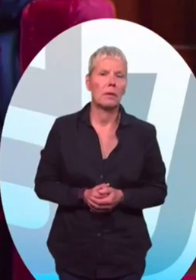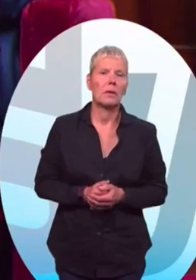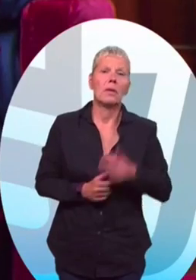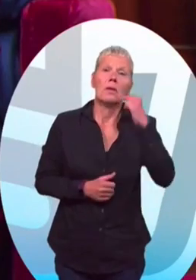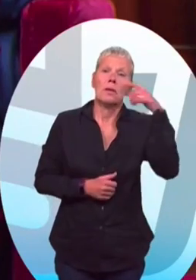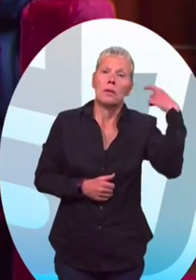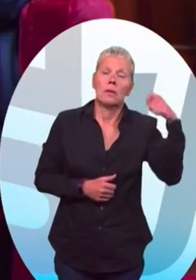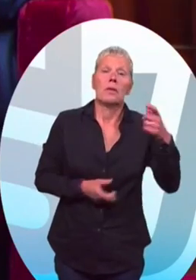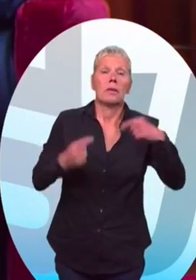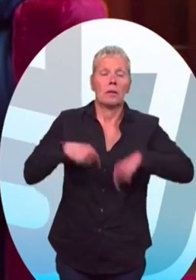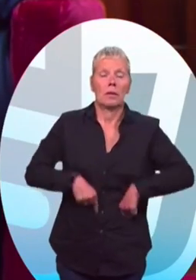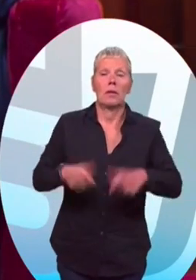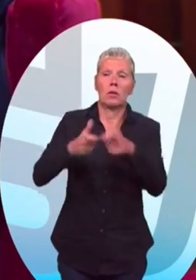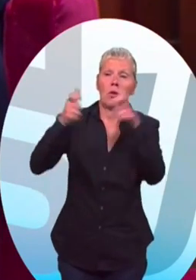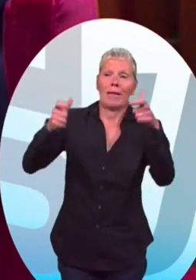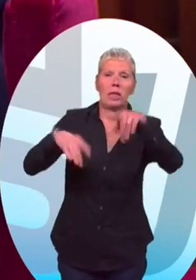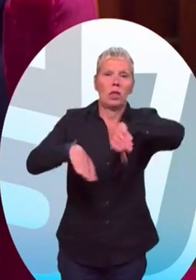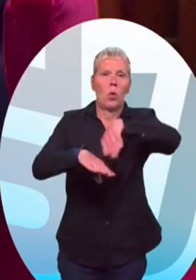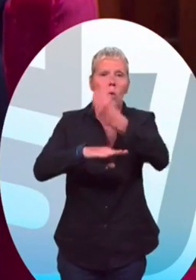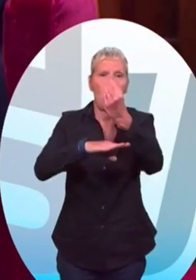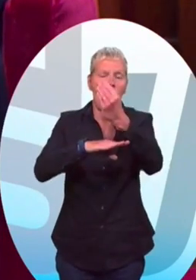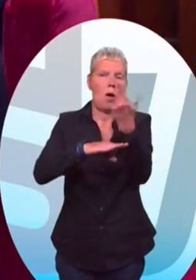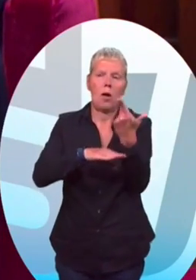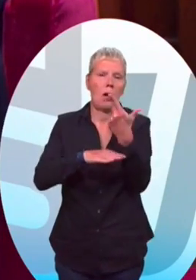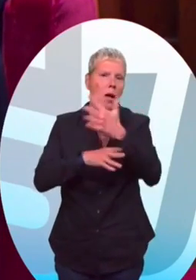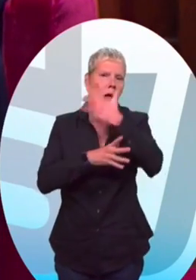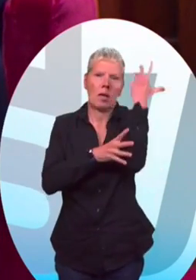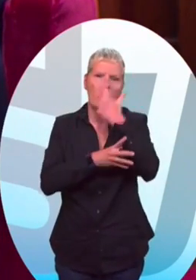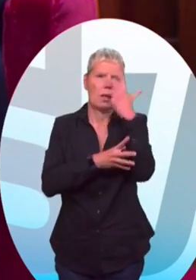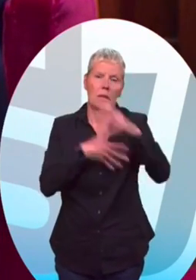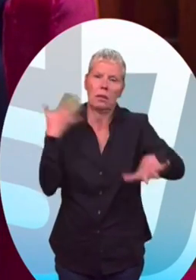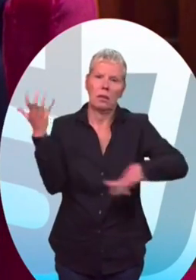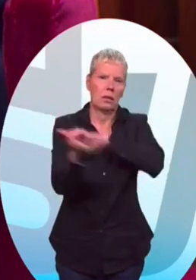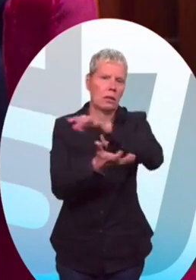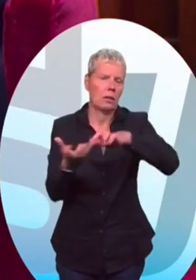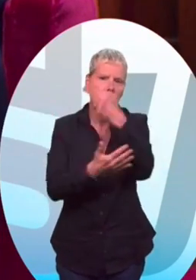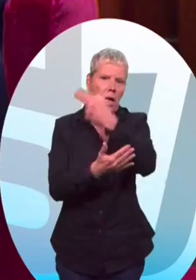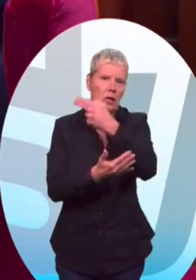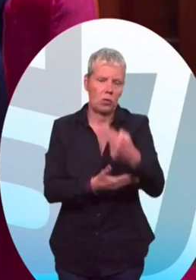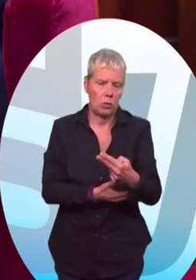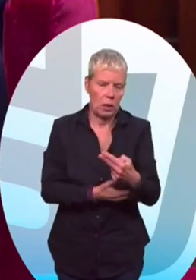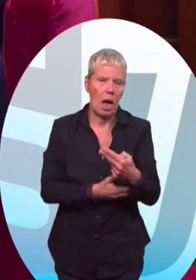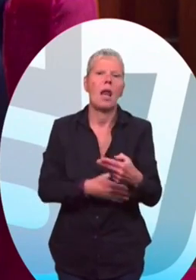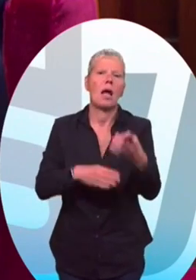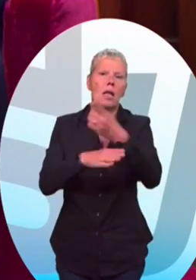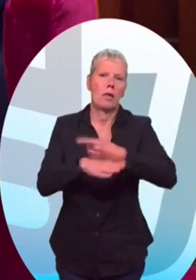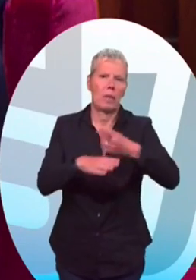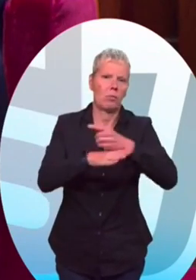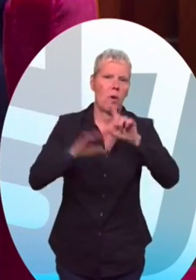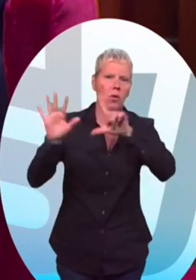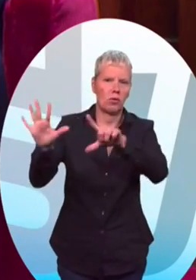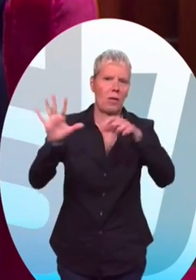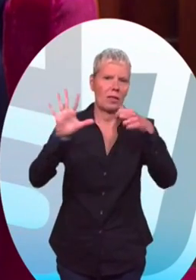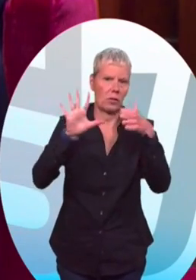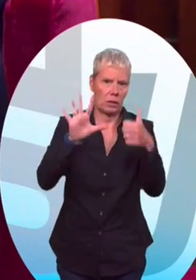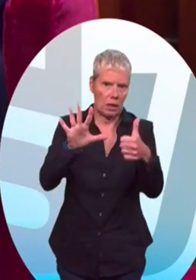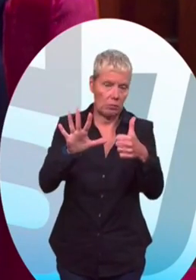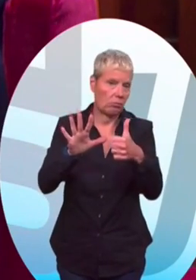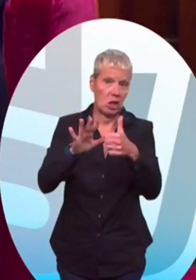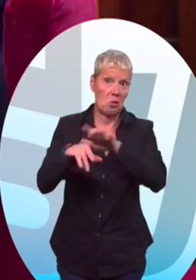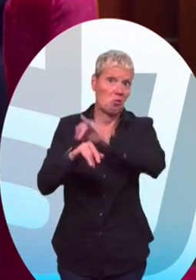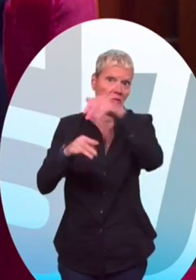Rouen-Lubrizol, c'est une catastrophe nationale de la Seine-Maritime au Haut-de-France.